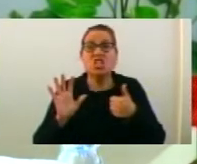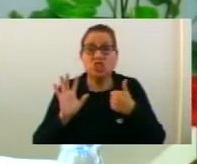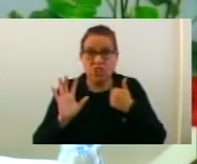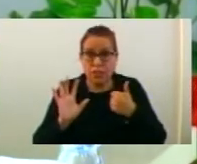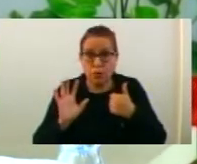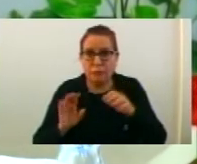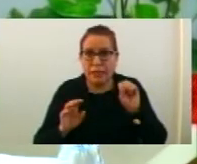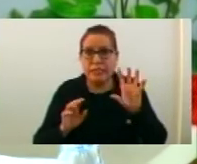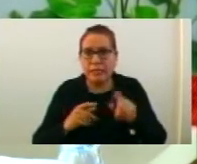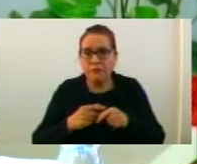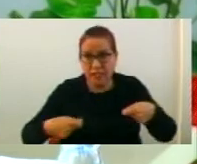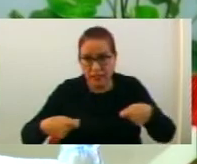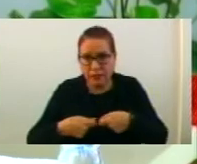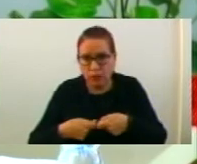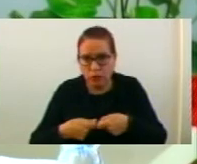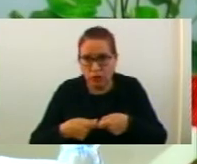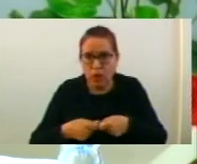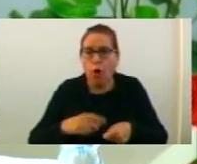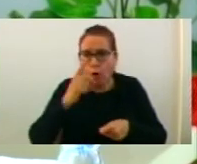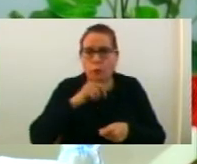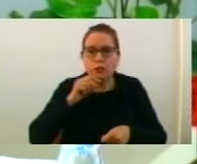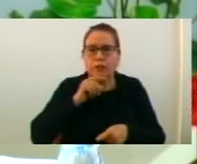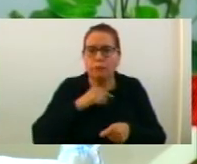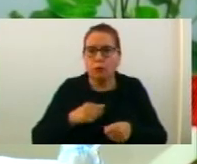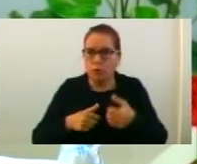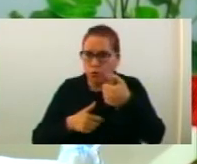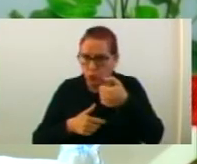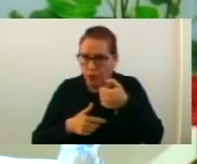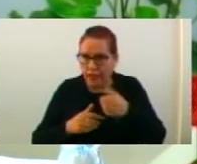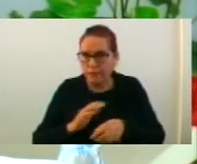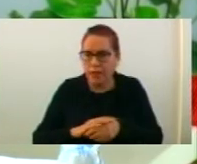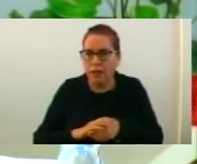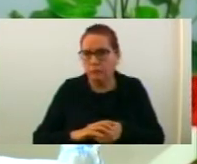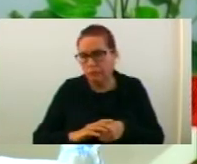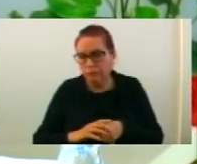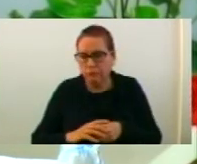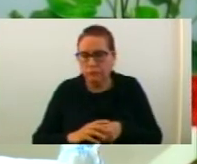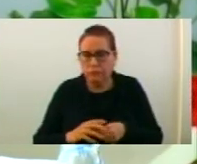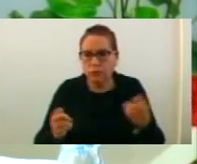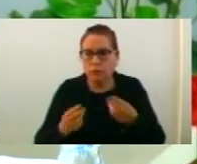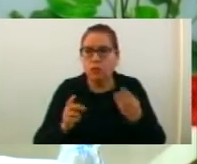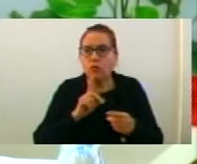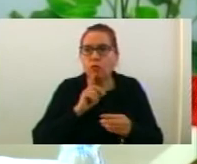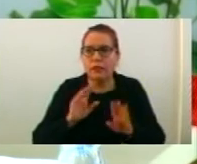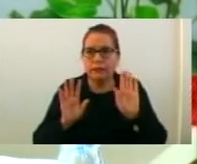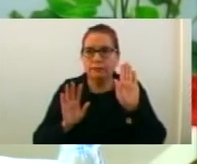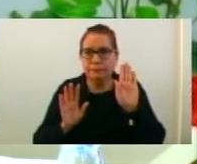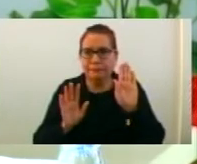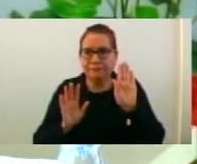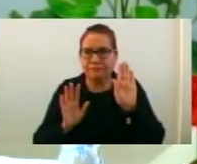Доколко никога не ба разбор, го заключвам претрасот. И предлог од луката, со предлога од комисијата, я ставам на гласне. Кој е за?